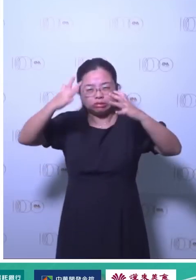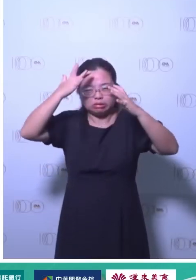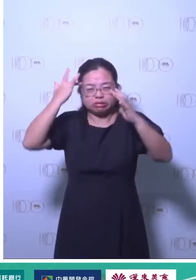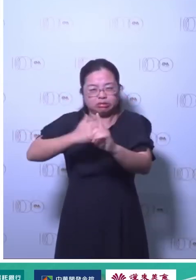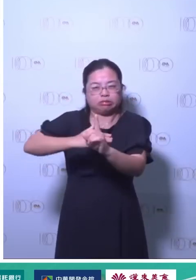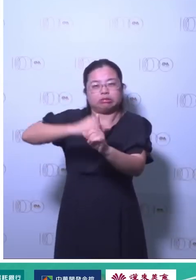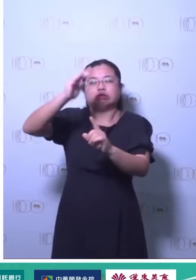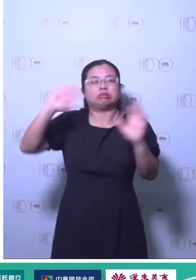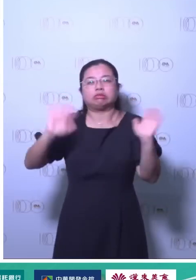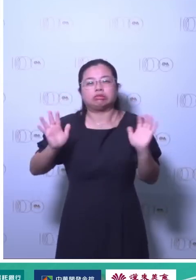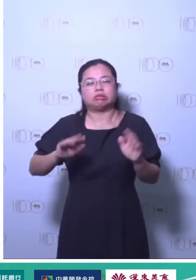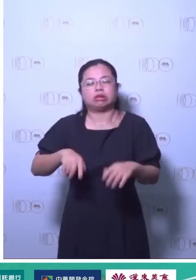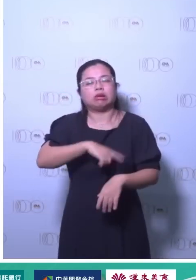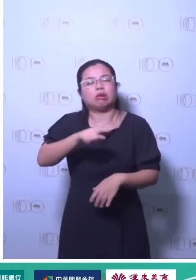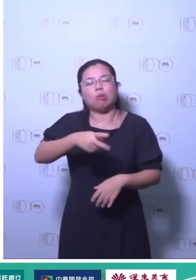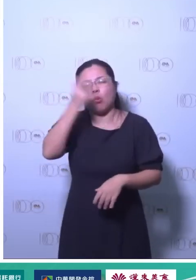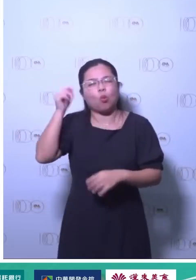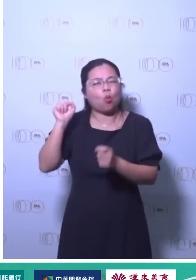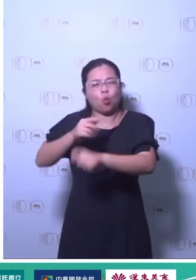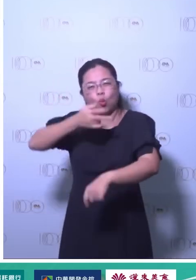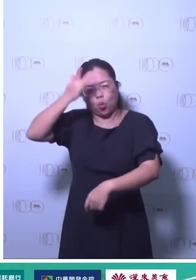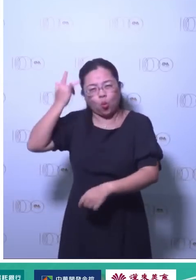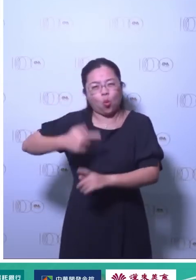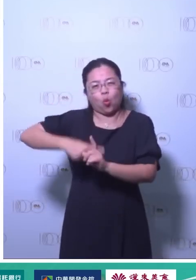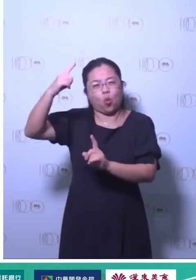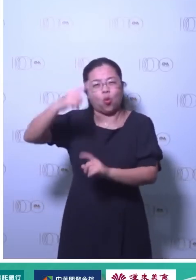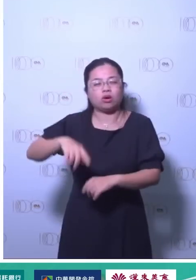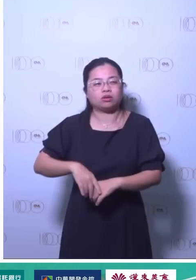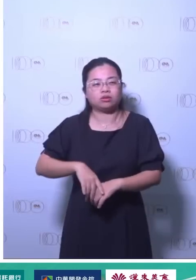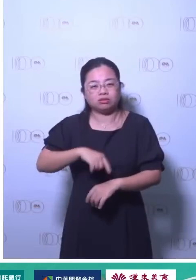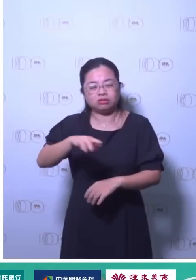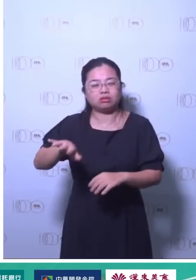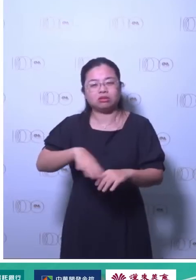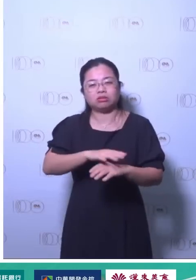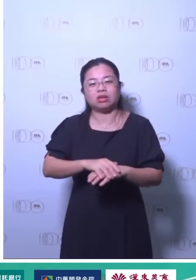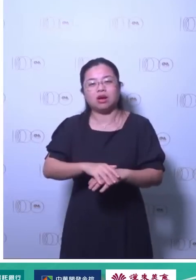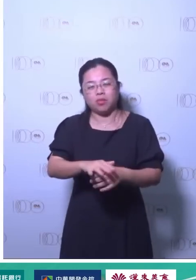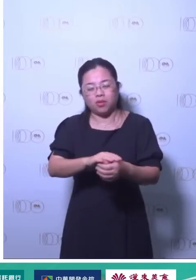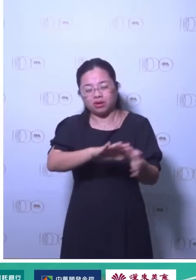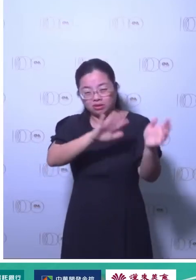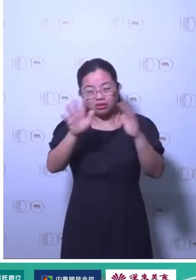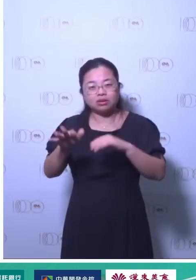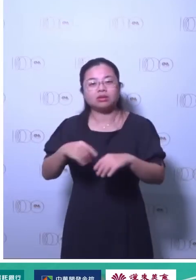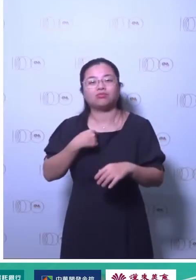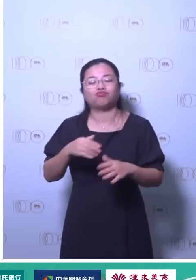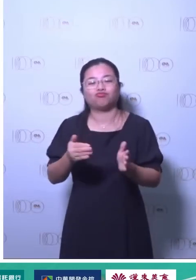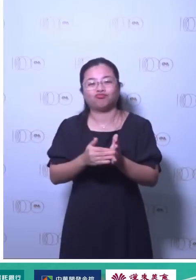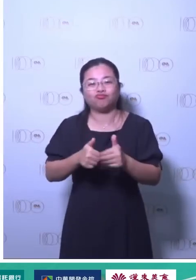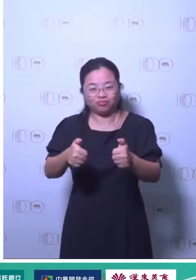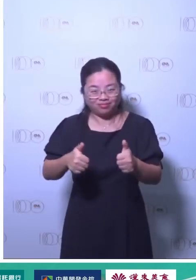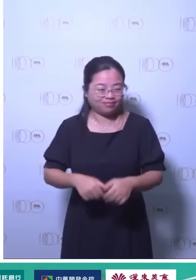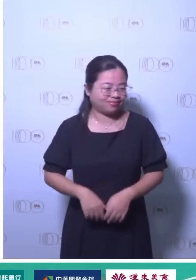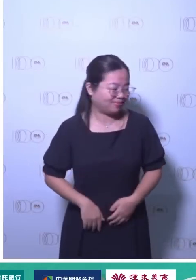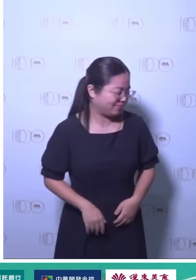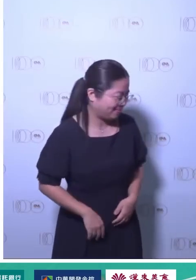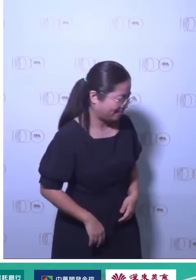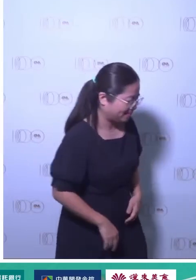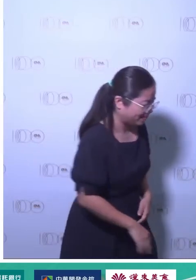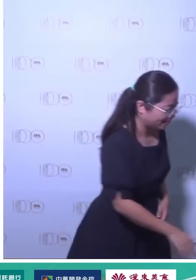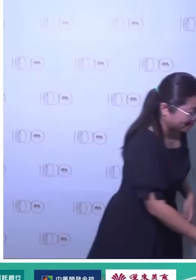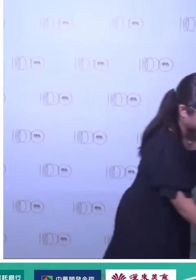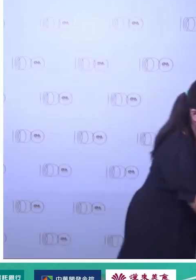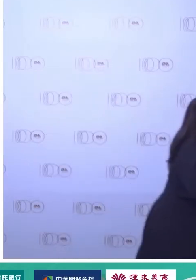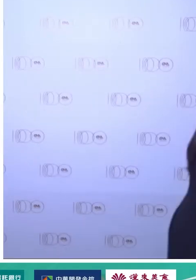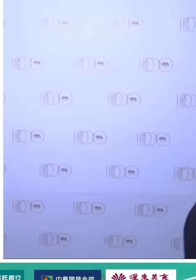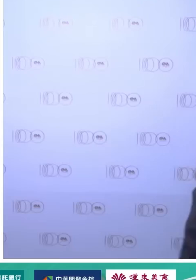就是减碳因为不要忘记我们前面有讲过我们最后的共识跟目的是为了帮我们小朋友留下一个不要那么热